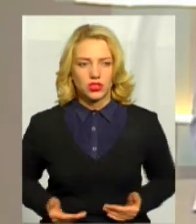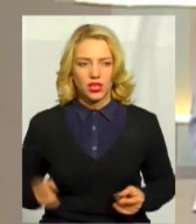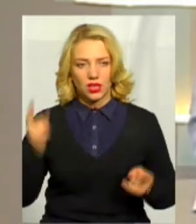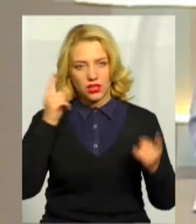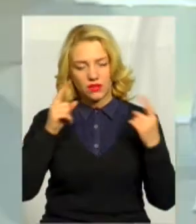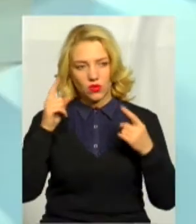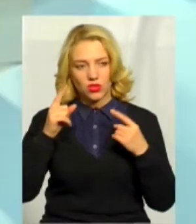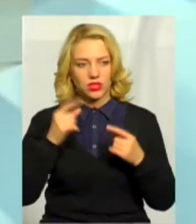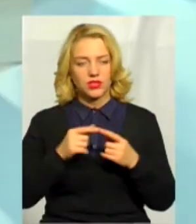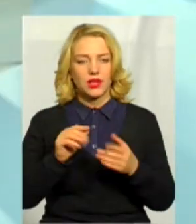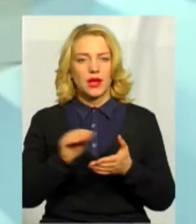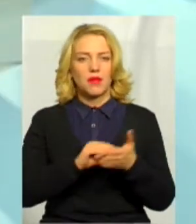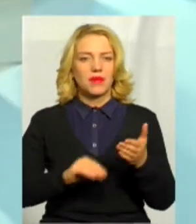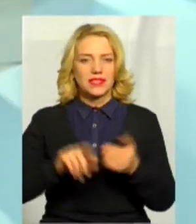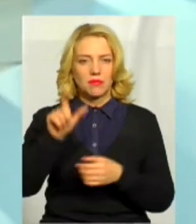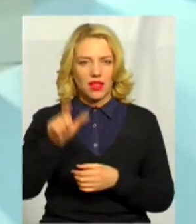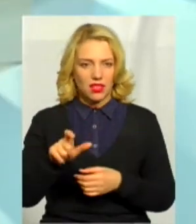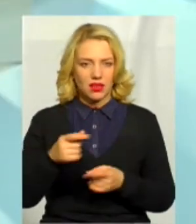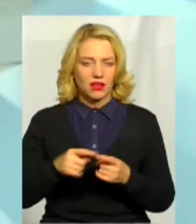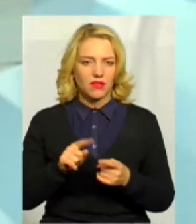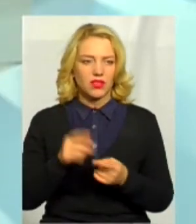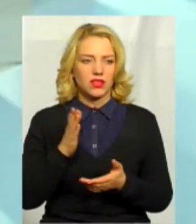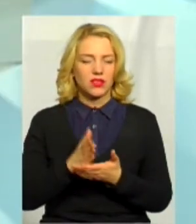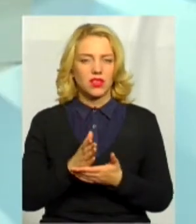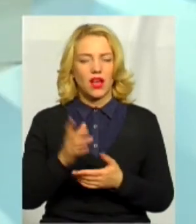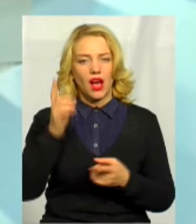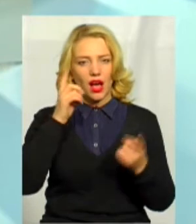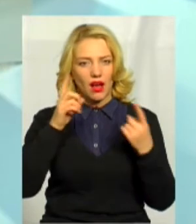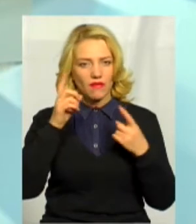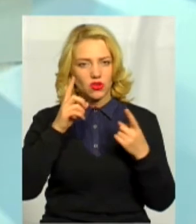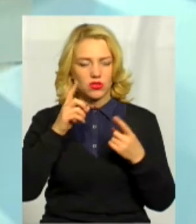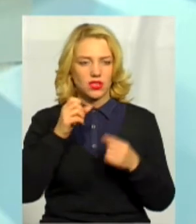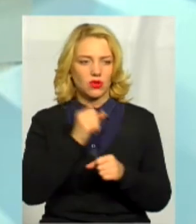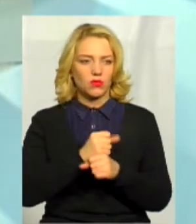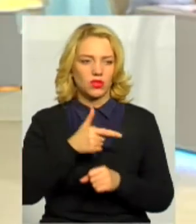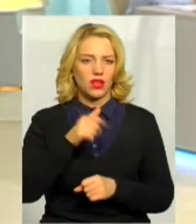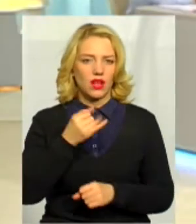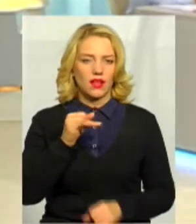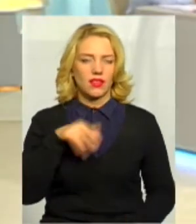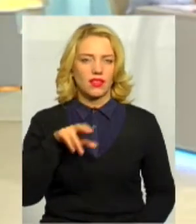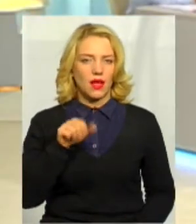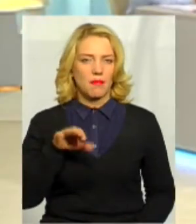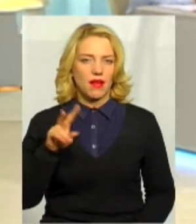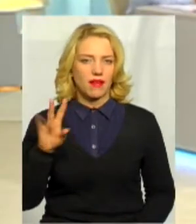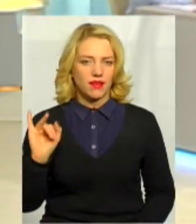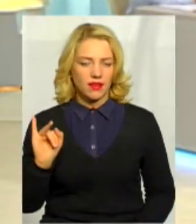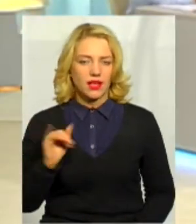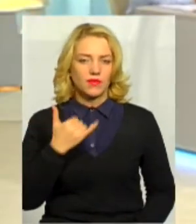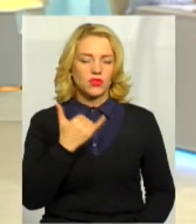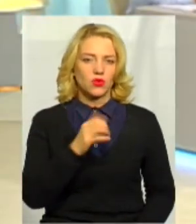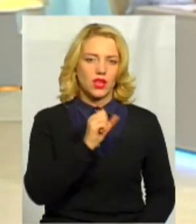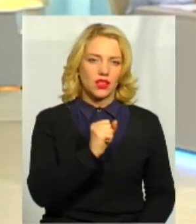письменника, вона є авторською роботою Анатолія Гайдамаки. І сьогодні Анатолій